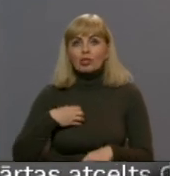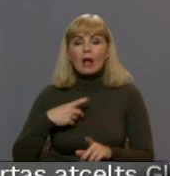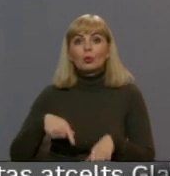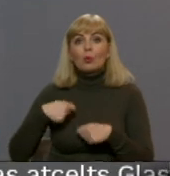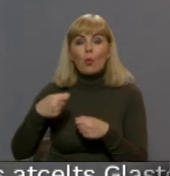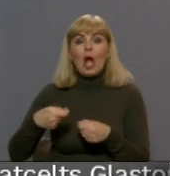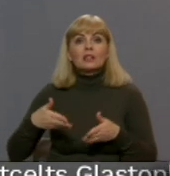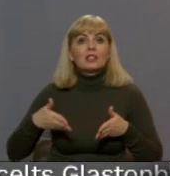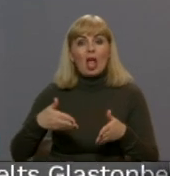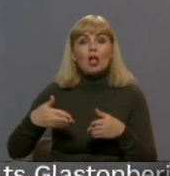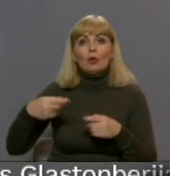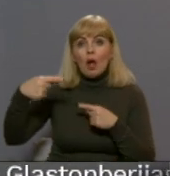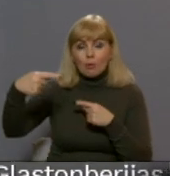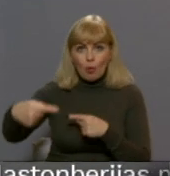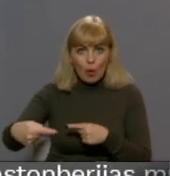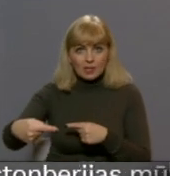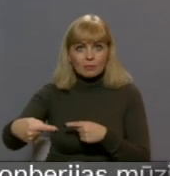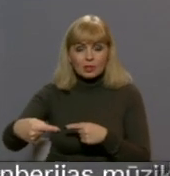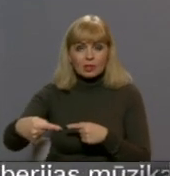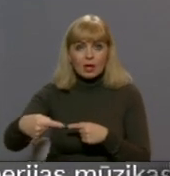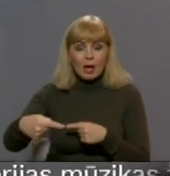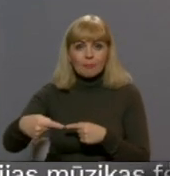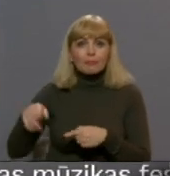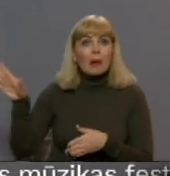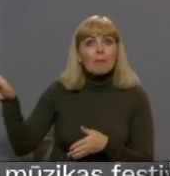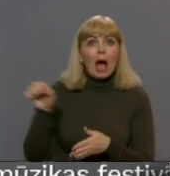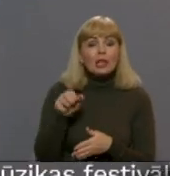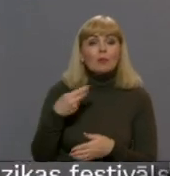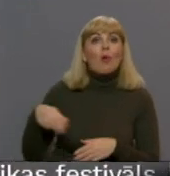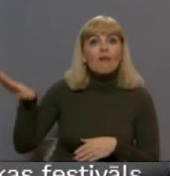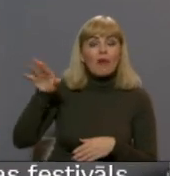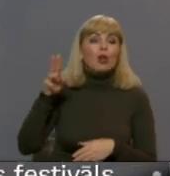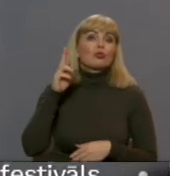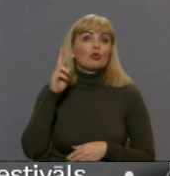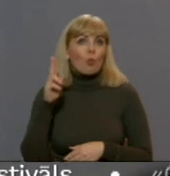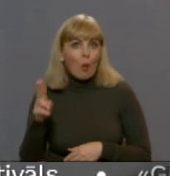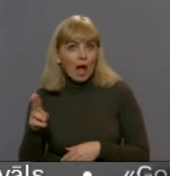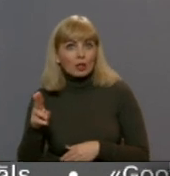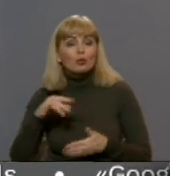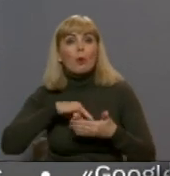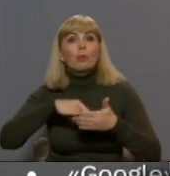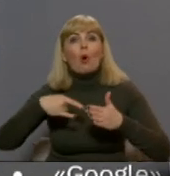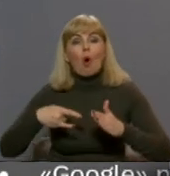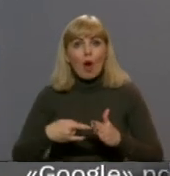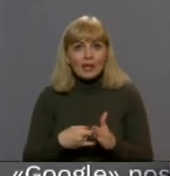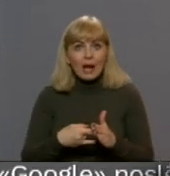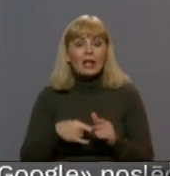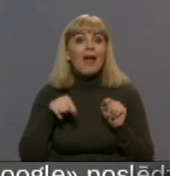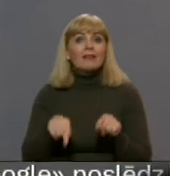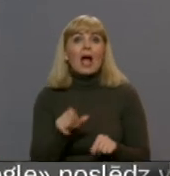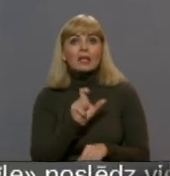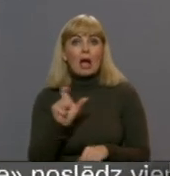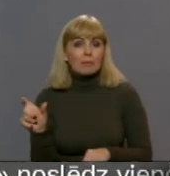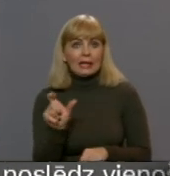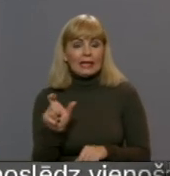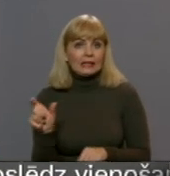ceļa posmu V630 ir pārņēmusi no valsts, solījusi mums projektu. Tajā brīdī